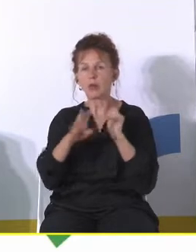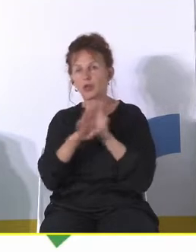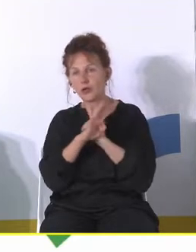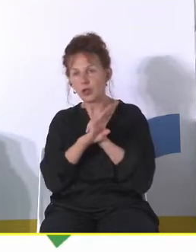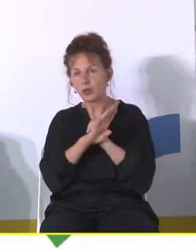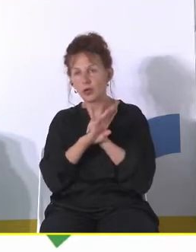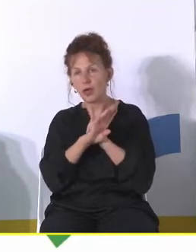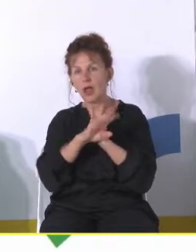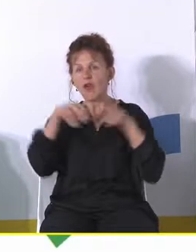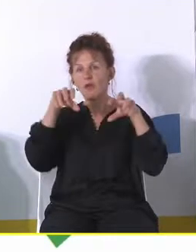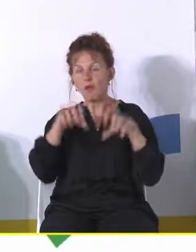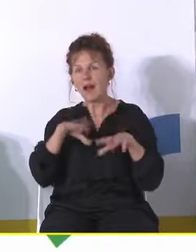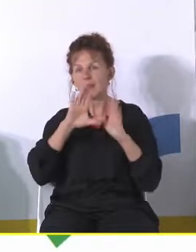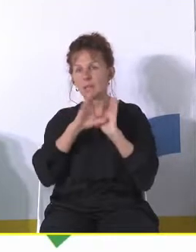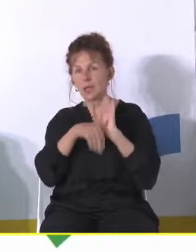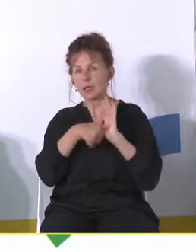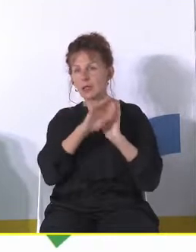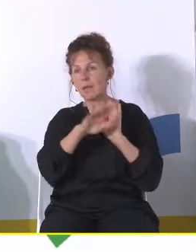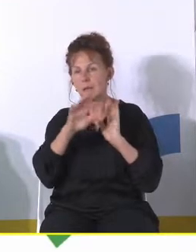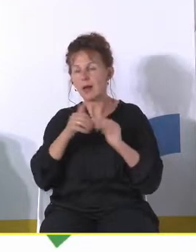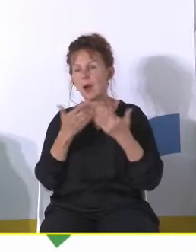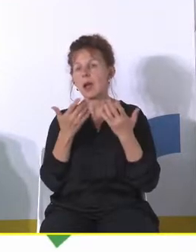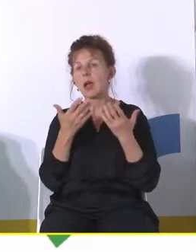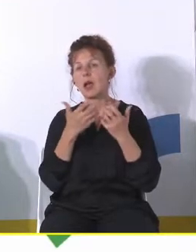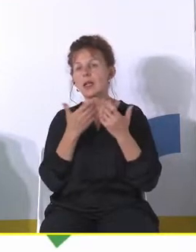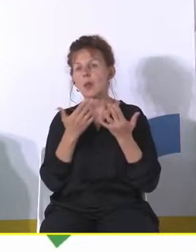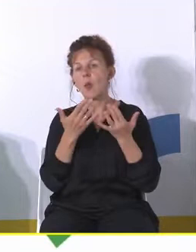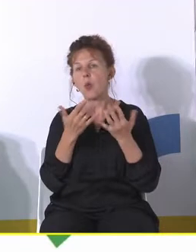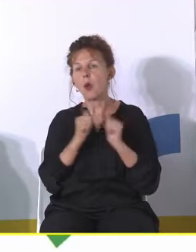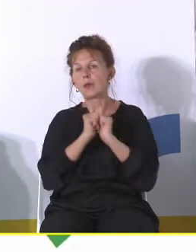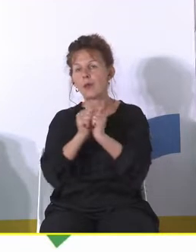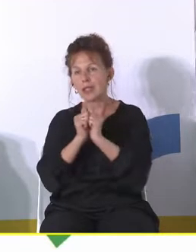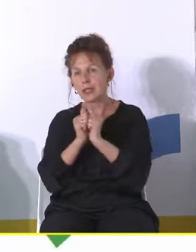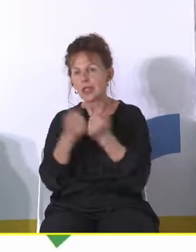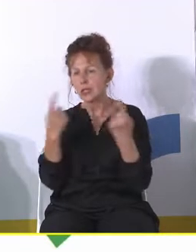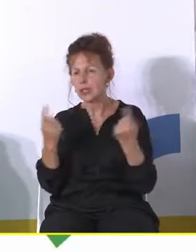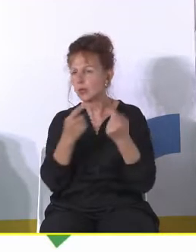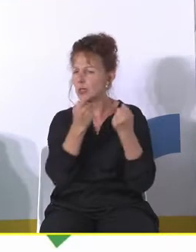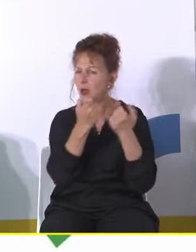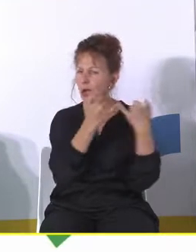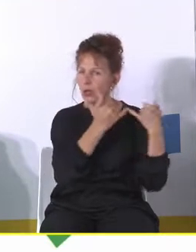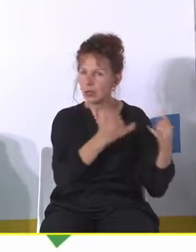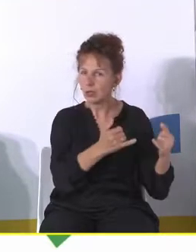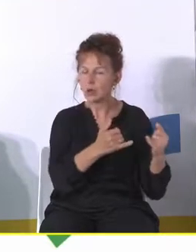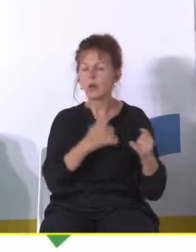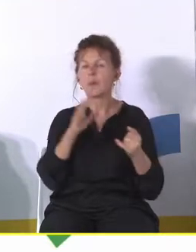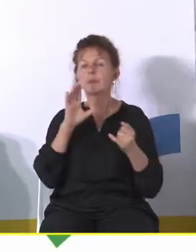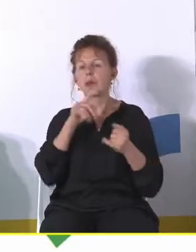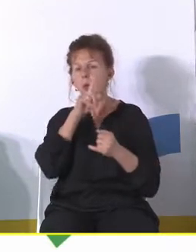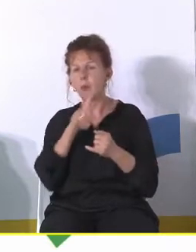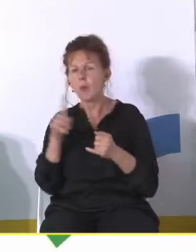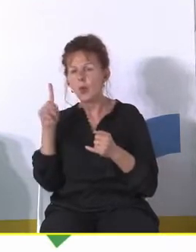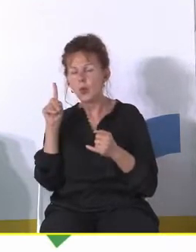włodarz miasta miał właśnie takie zadanie ułatwione i sytuację zupełnie też inną, bo ludzie